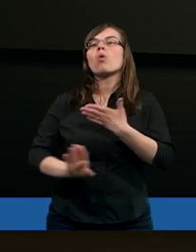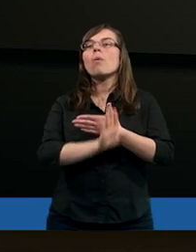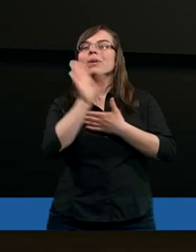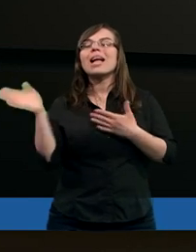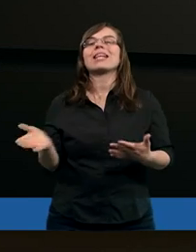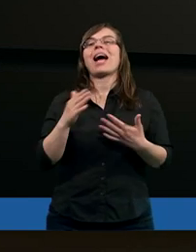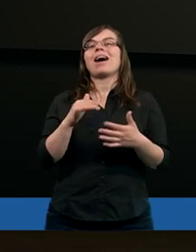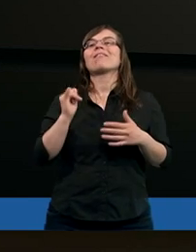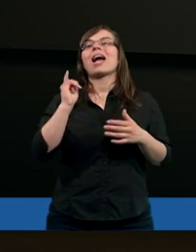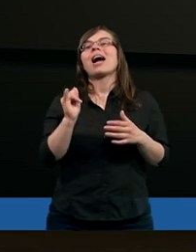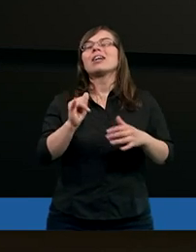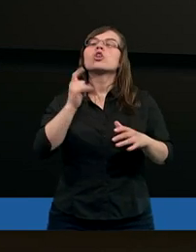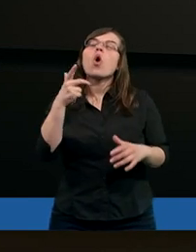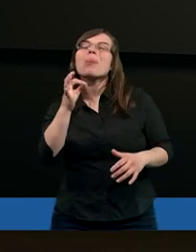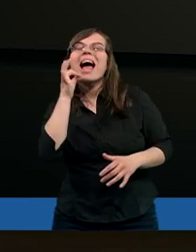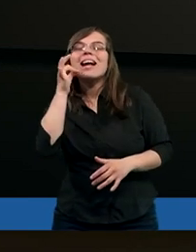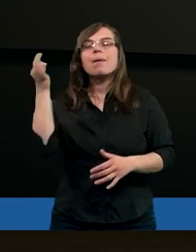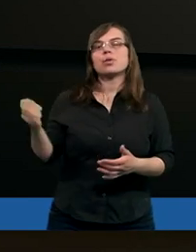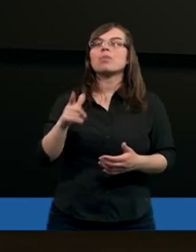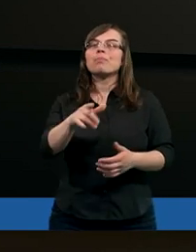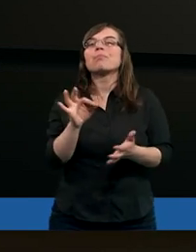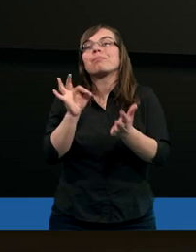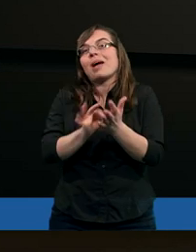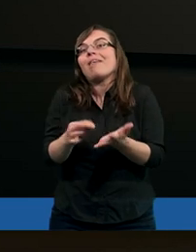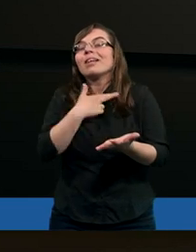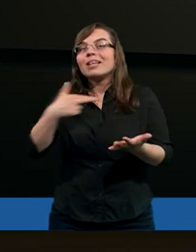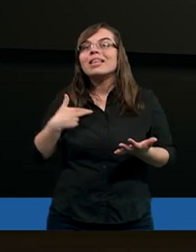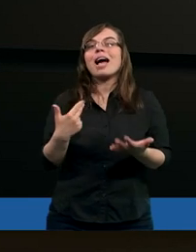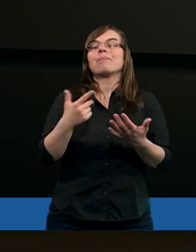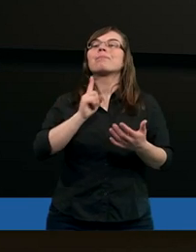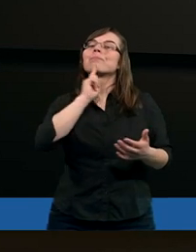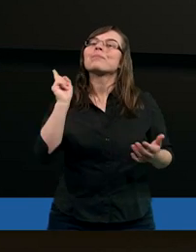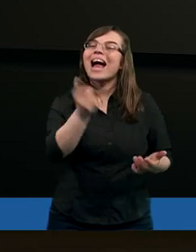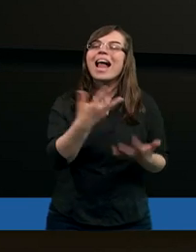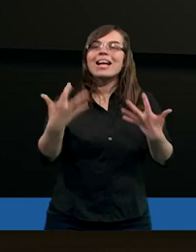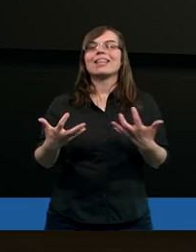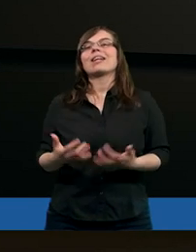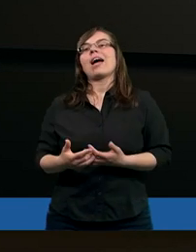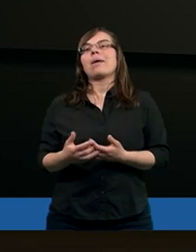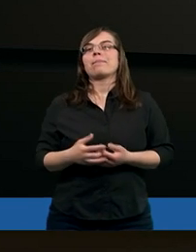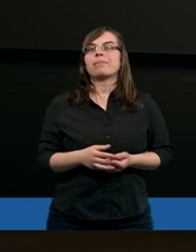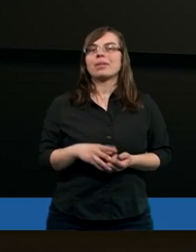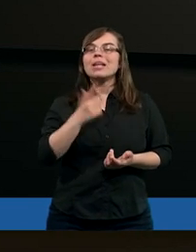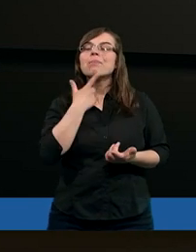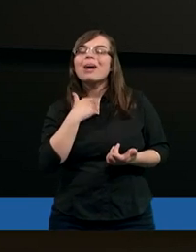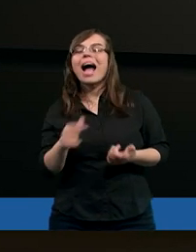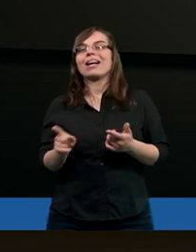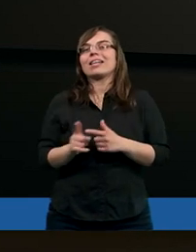przedstawia i co najlepszego pragnie nam zalecić jako